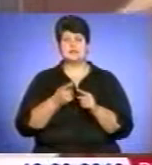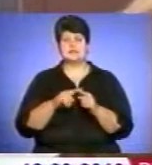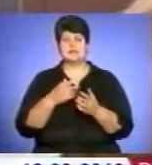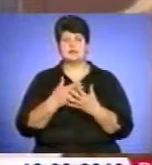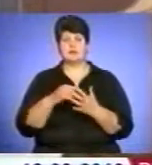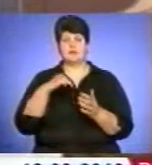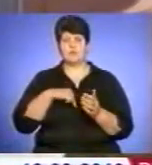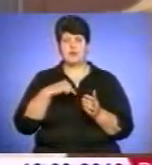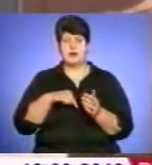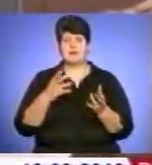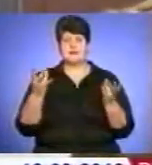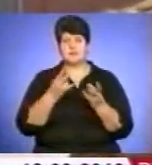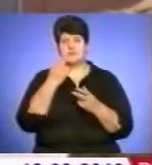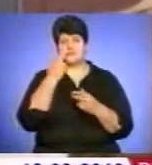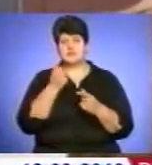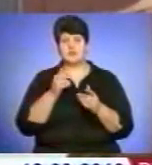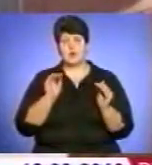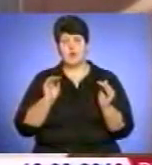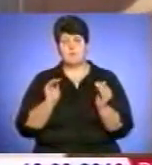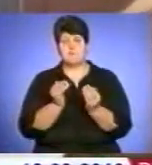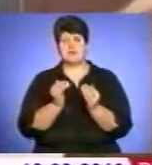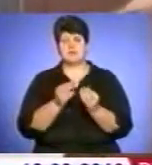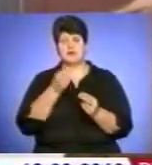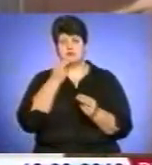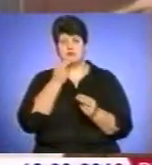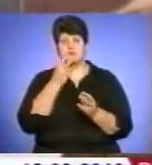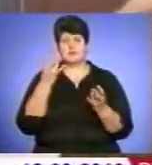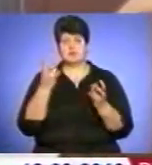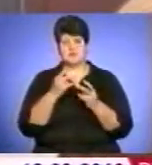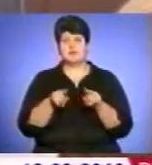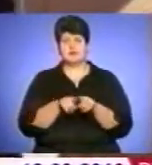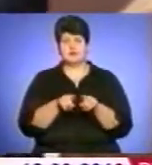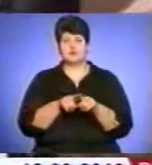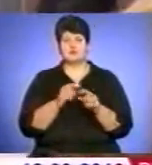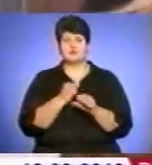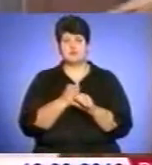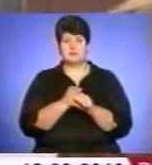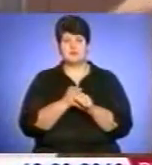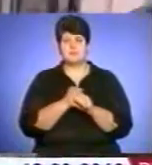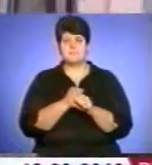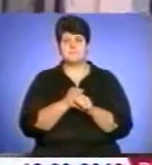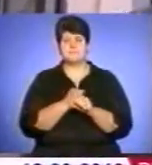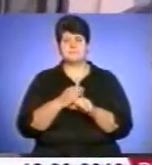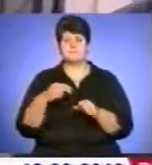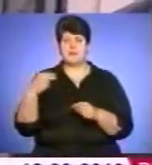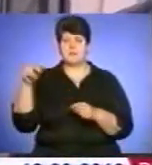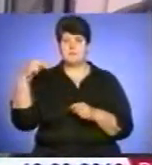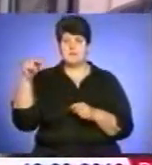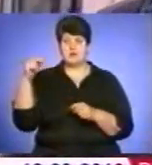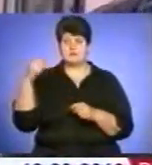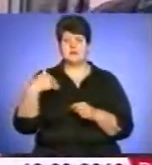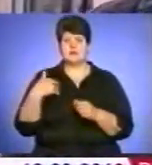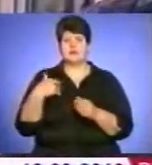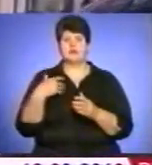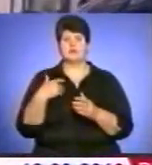звички треба буде трошечка обмежити. І в харчуванні треба буде, напевно, трошечка зробити паузу. Я дотримуюсь посту